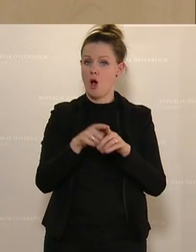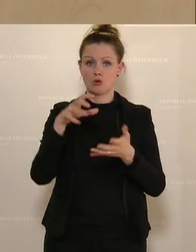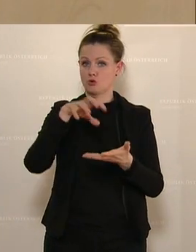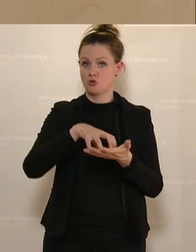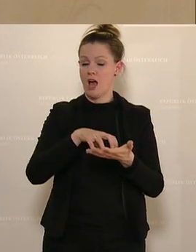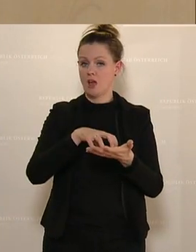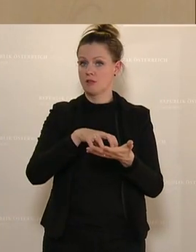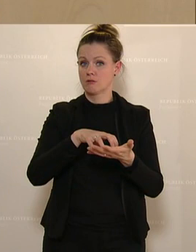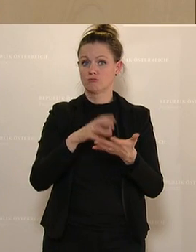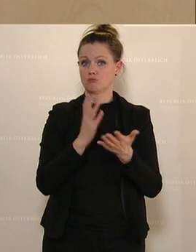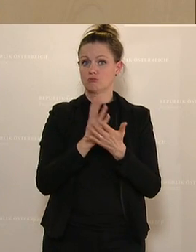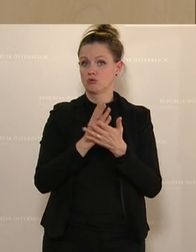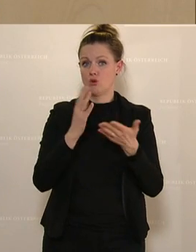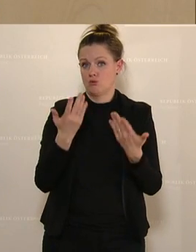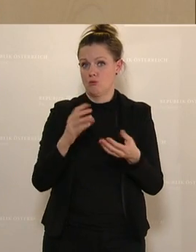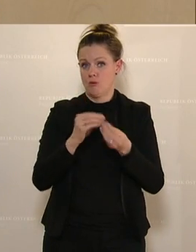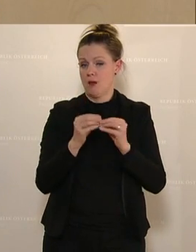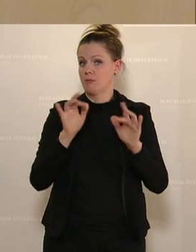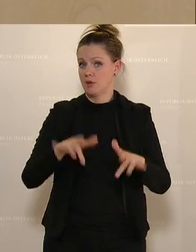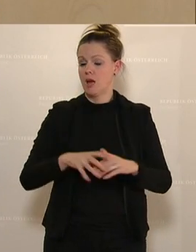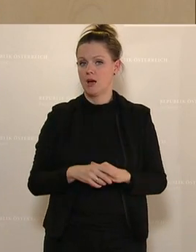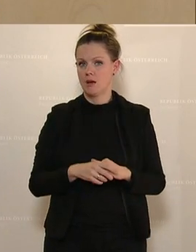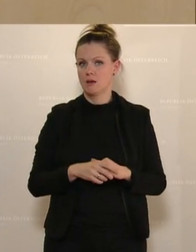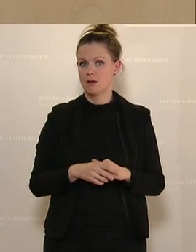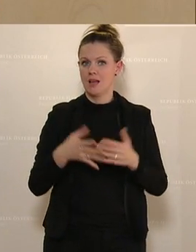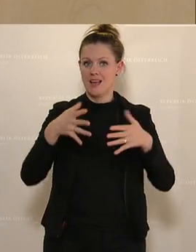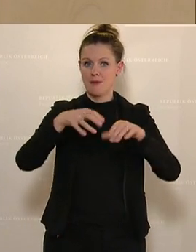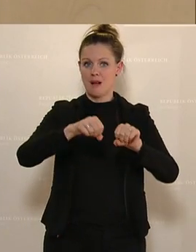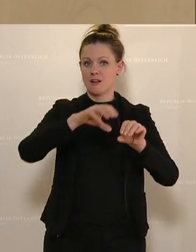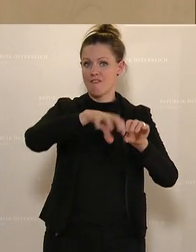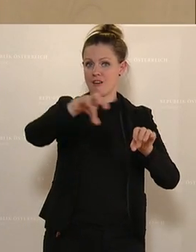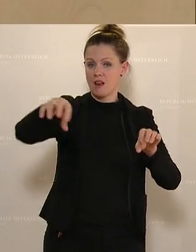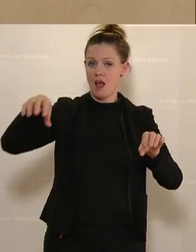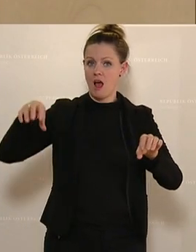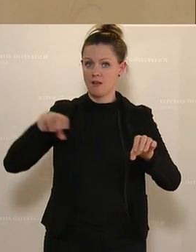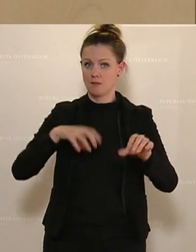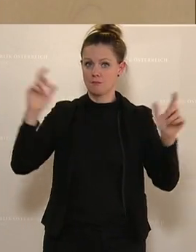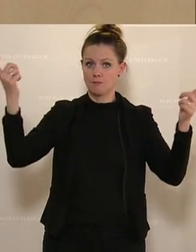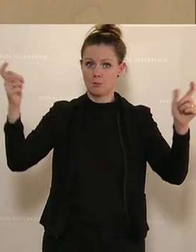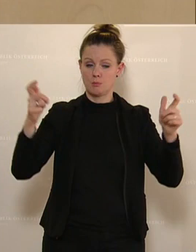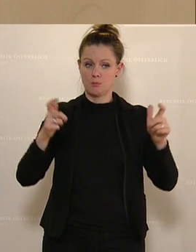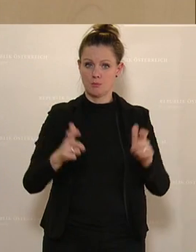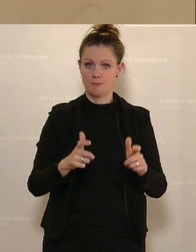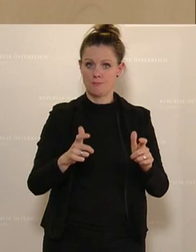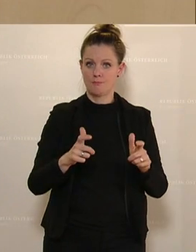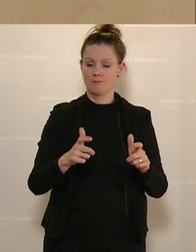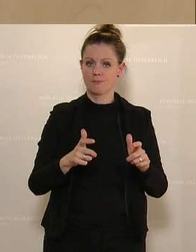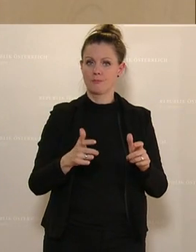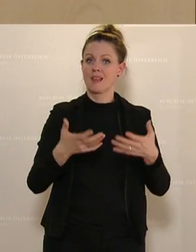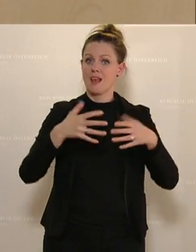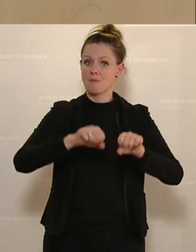schon lange auch ein städtisches Problem, immer weniger Bankfilialen vorhanden sind. Aber mit den